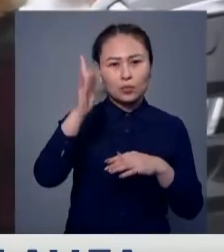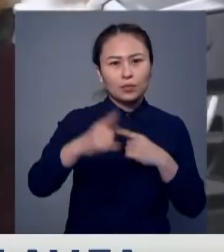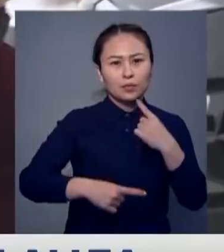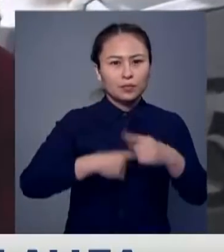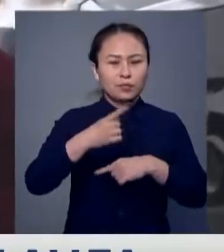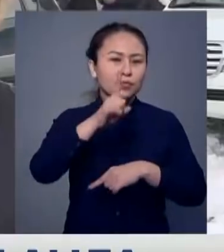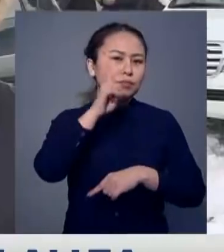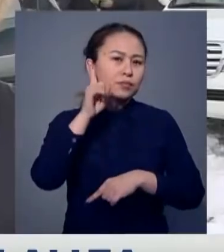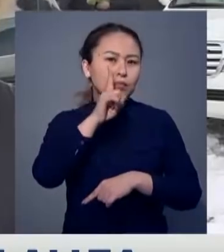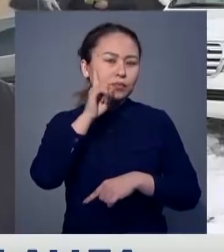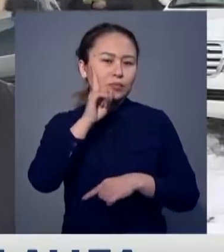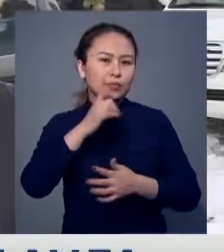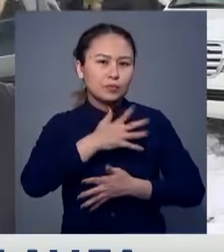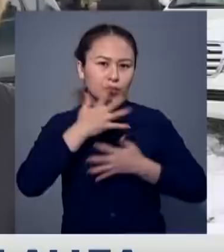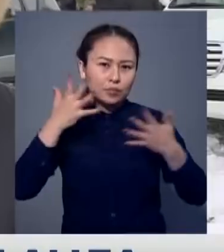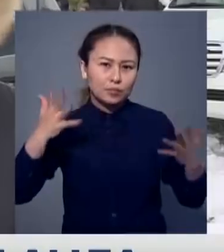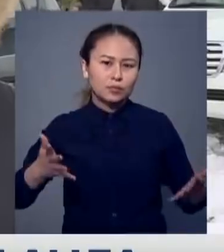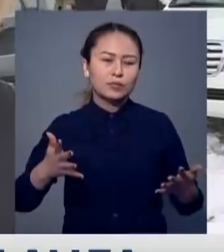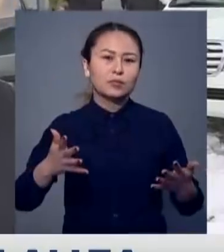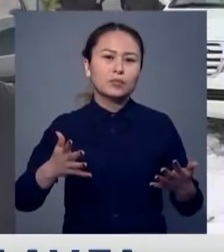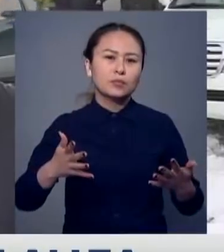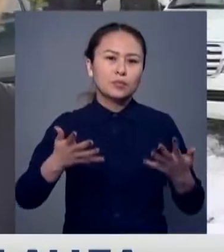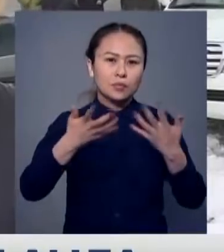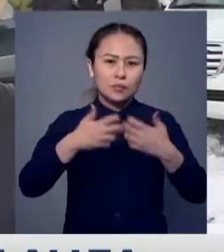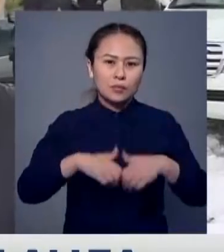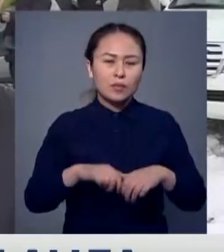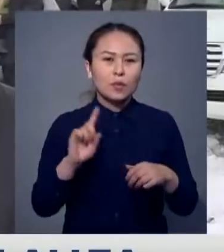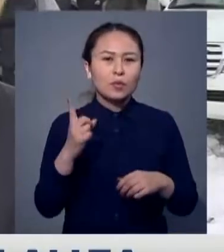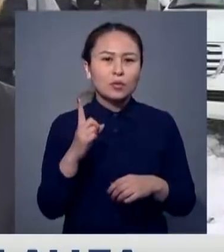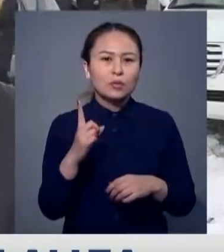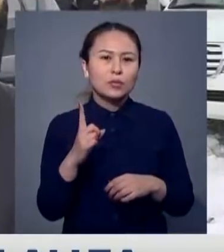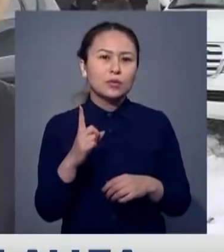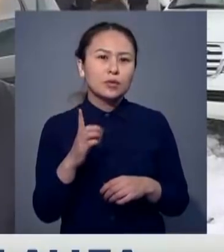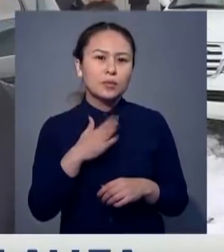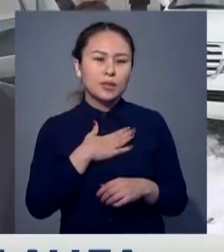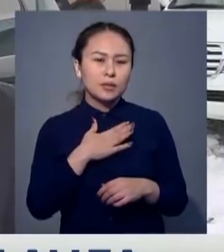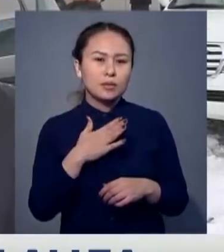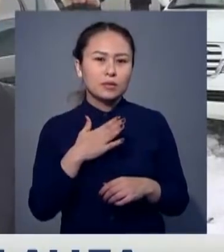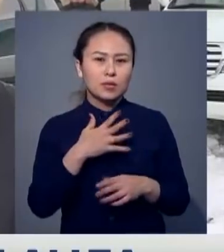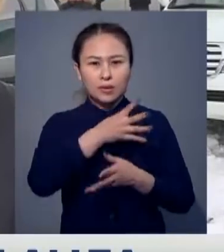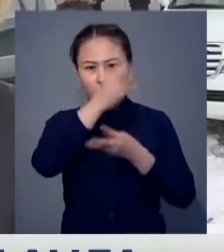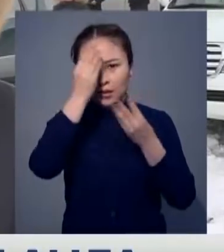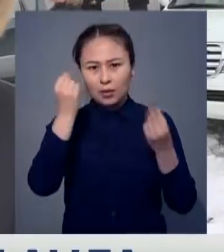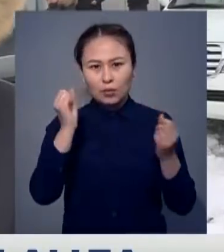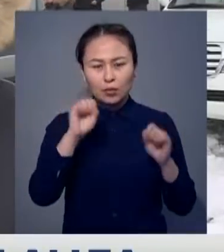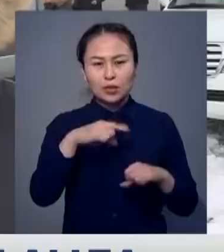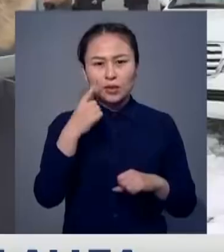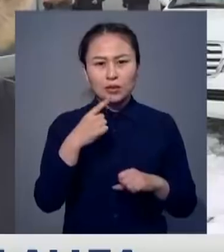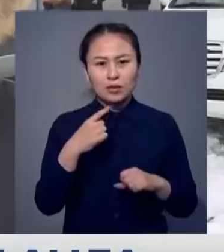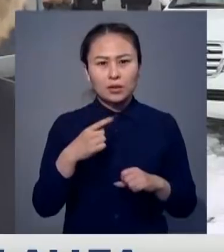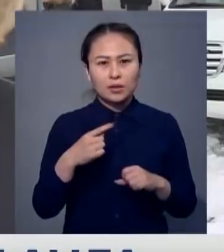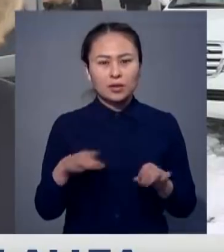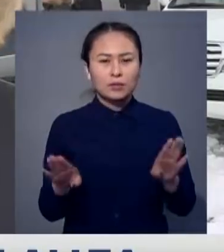жастарымызға үлкен өнеге дегесептейміз, неге десеңіздер мауын. Біздің ұмытылып бар жатқан деп айтпасақта,